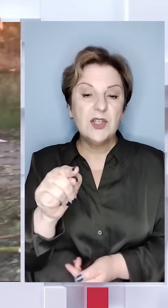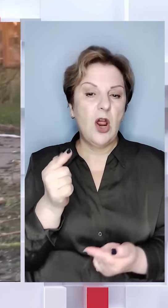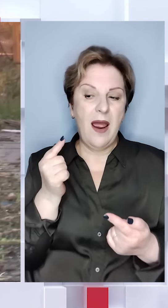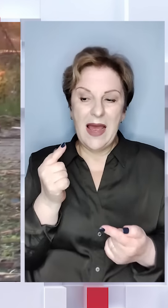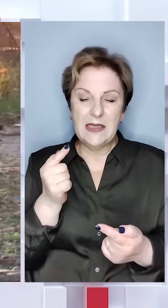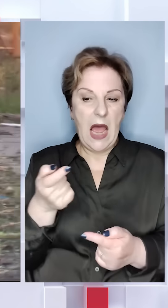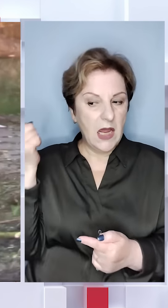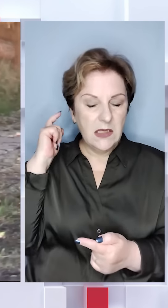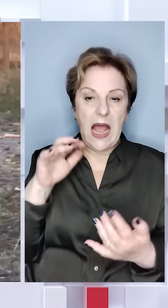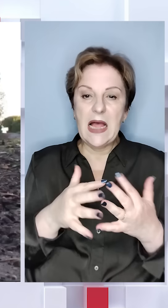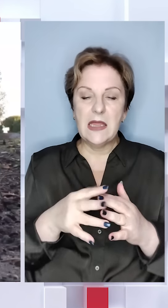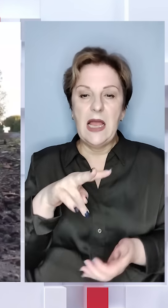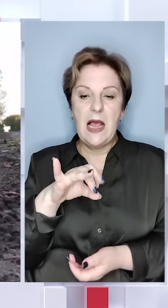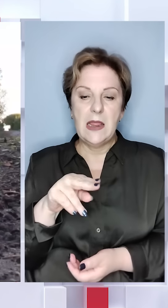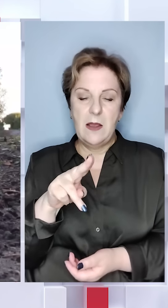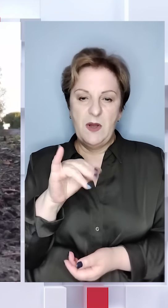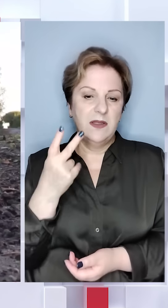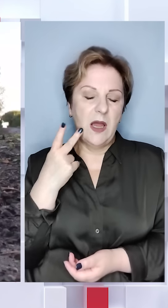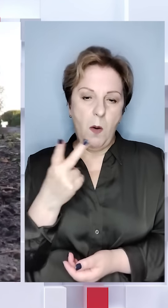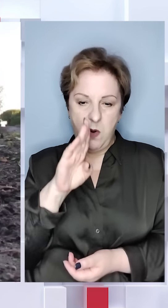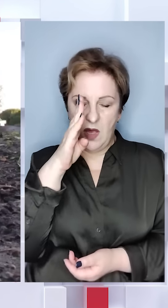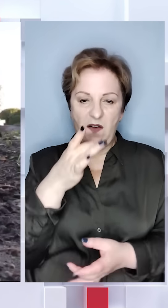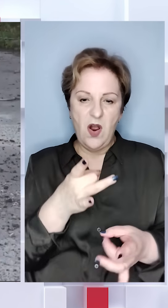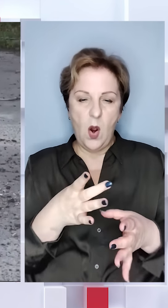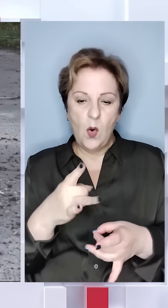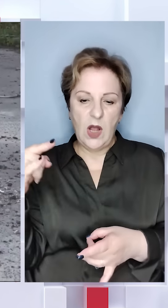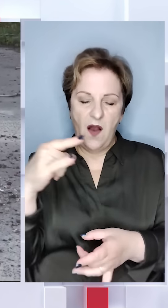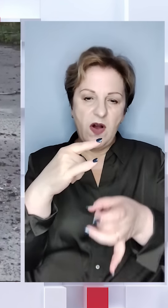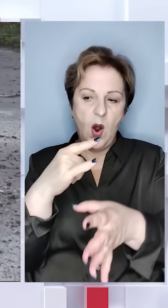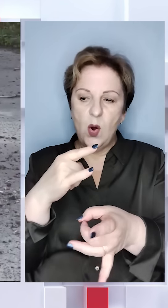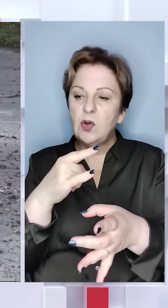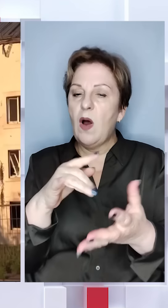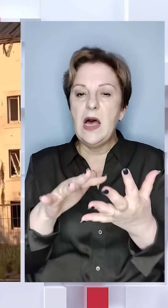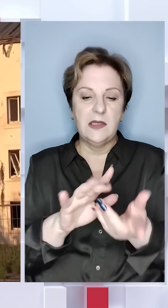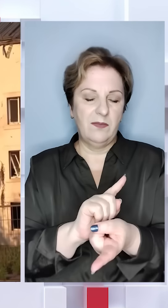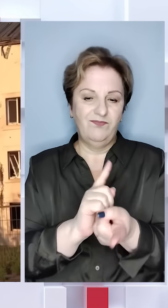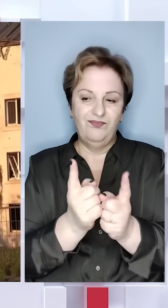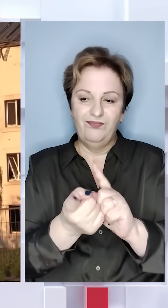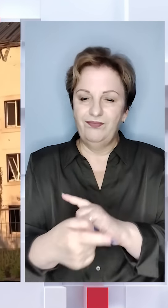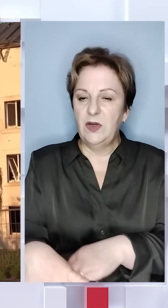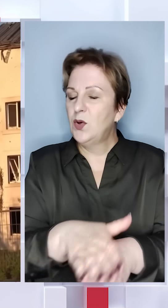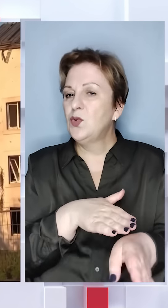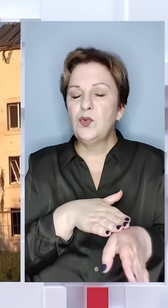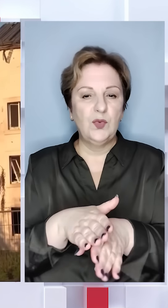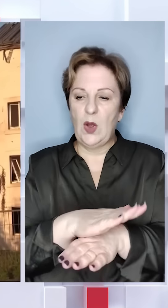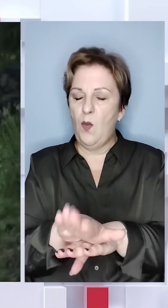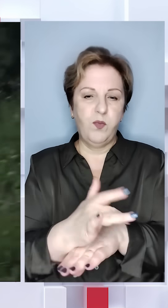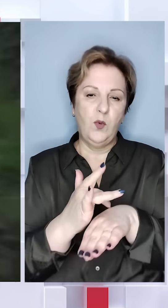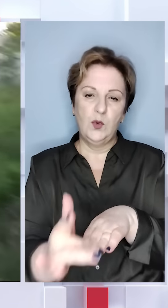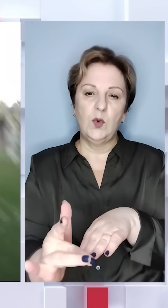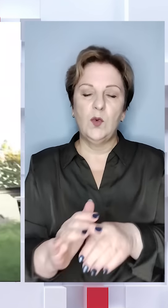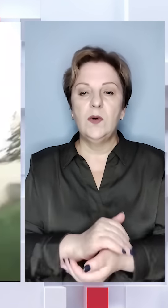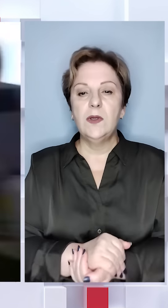значно тиловіше селище Липці. Через постійні ворожі артилерійські та авіаційні удари воно нині перетворилося на суцільну пустку.